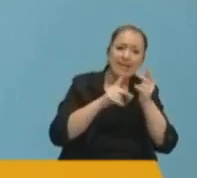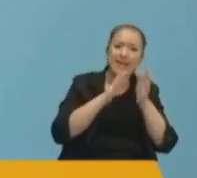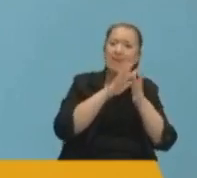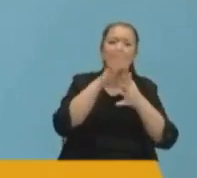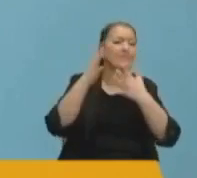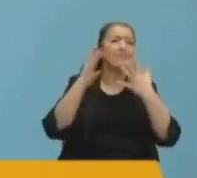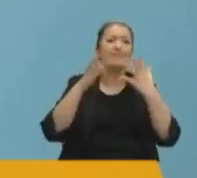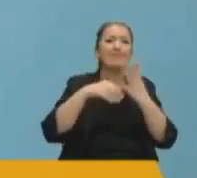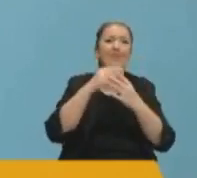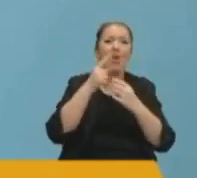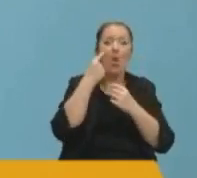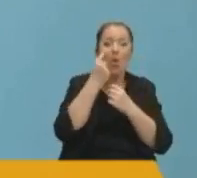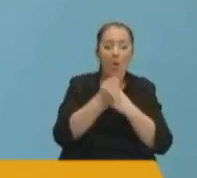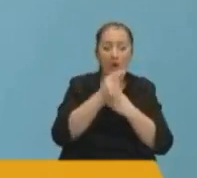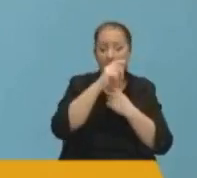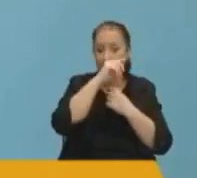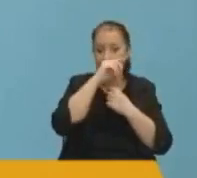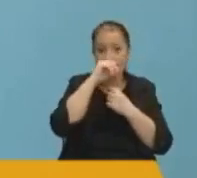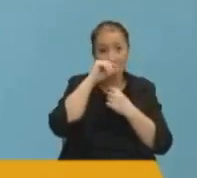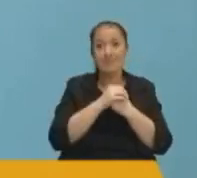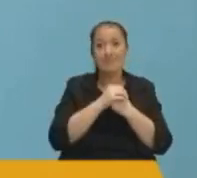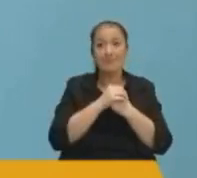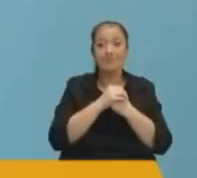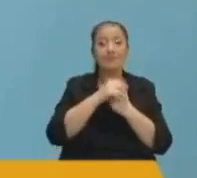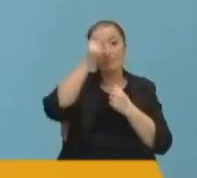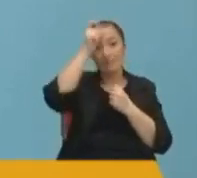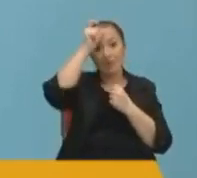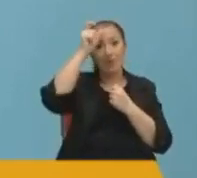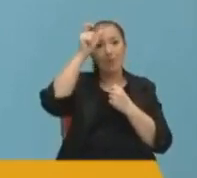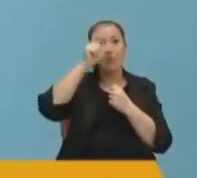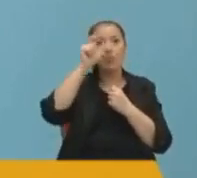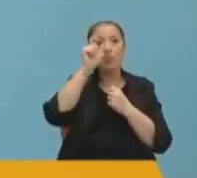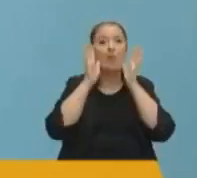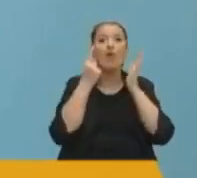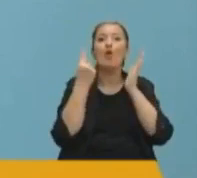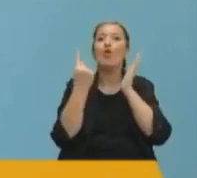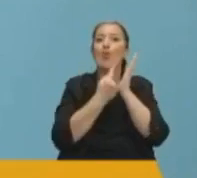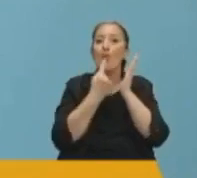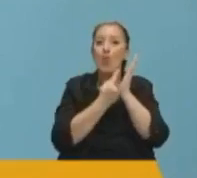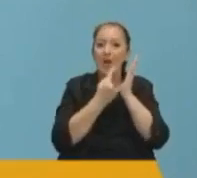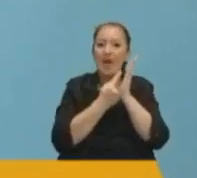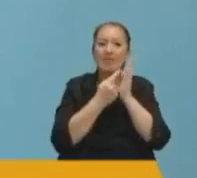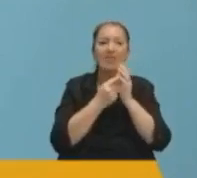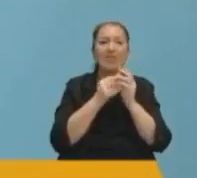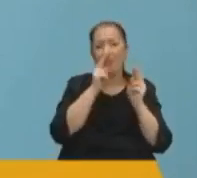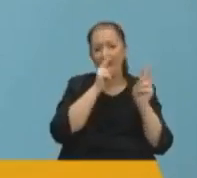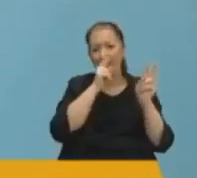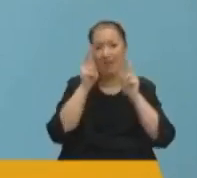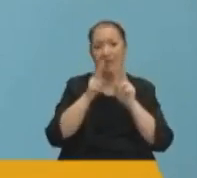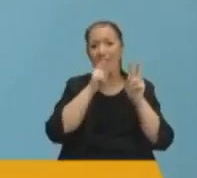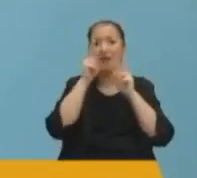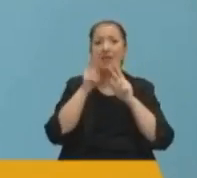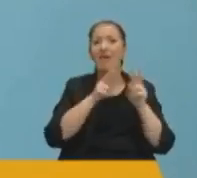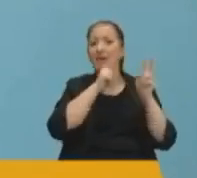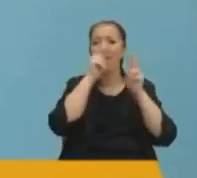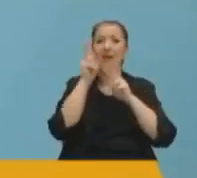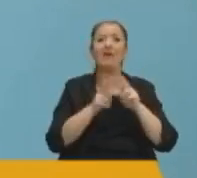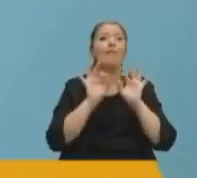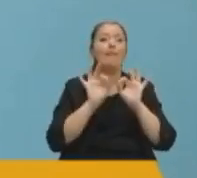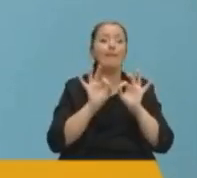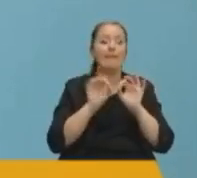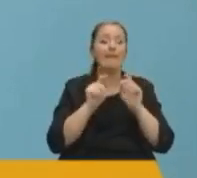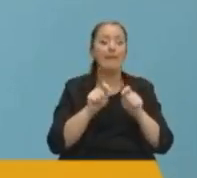enstrümanları olarak kullandıklarını ve istismar ettiklerini, Türkçe ezan ve Kur'an bahsini temcit pilavı gibi pişirip pişirip gündeme servis